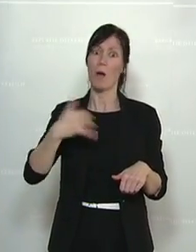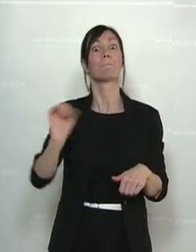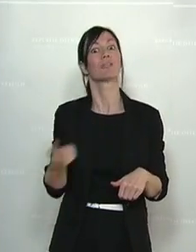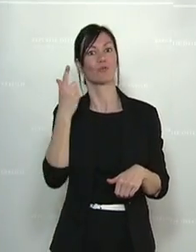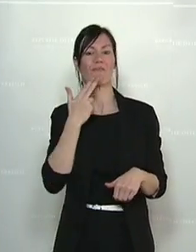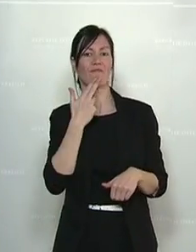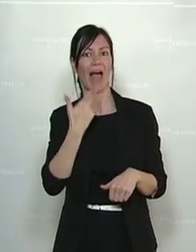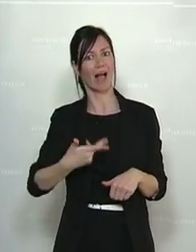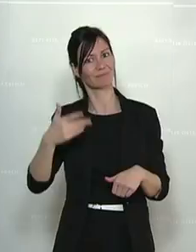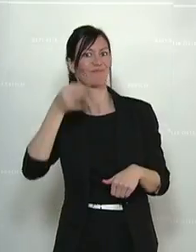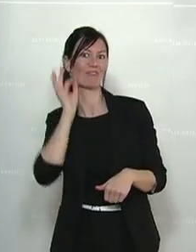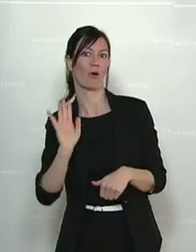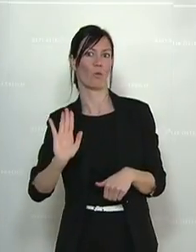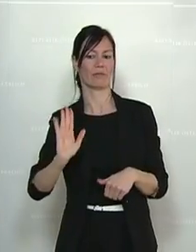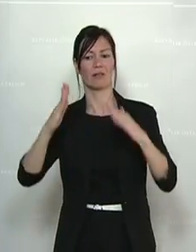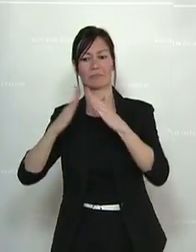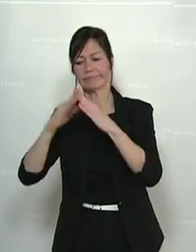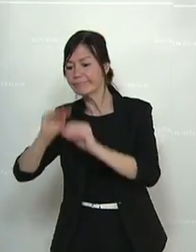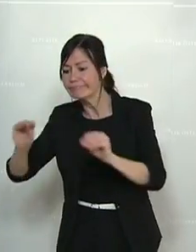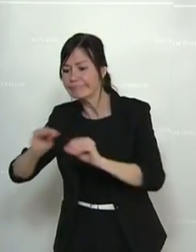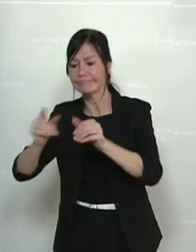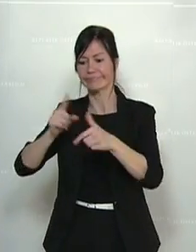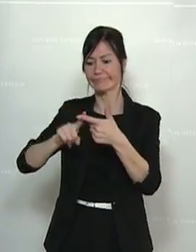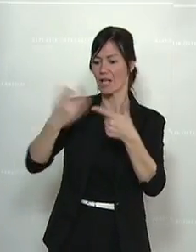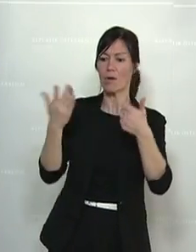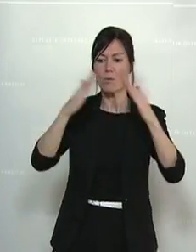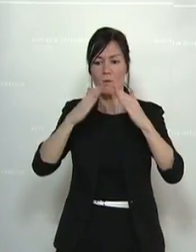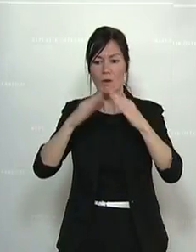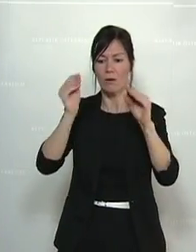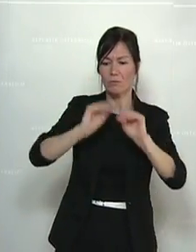Mütter. Heimunterricht, Internetprobleme, der Drucker-Spend.